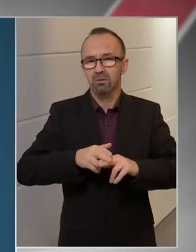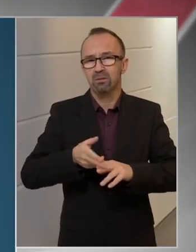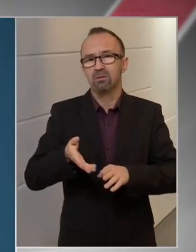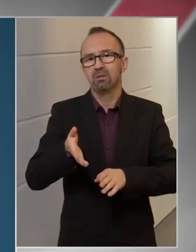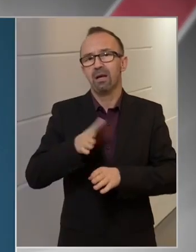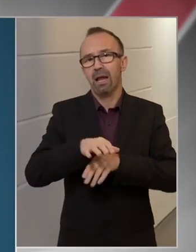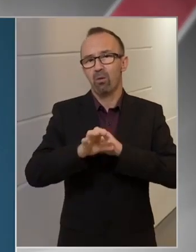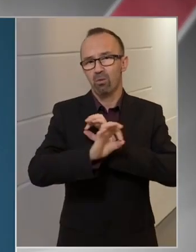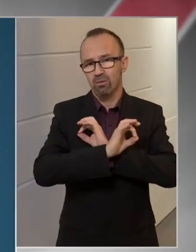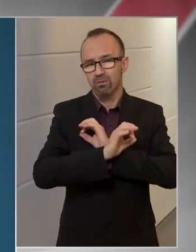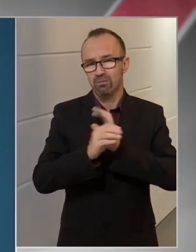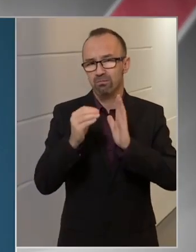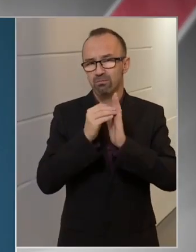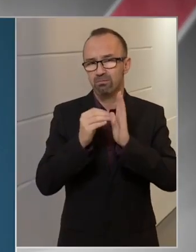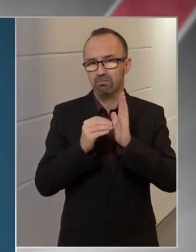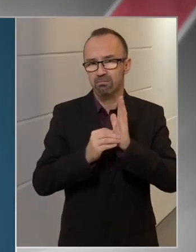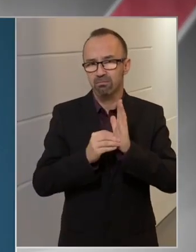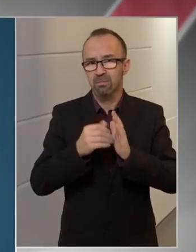regisztráltunk.